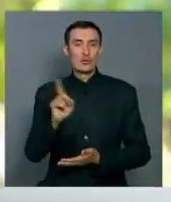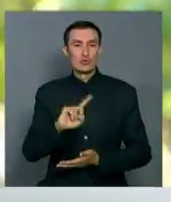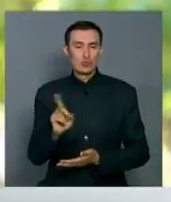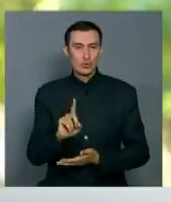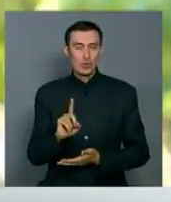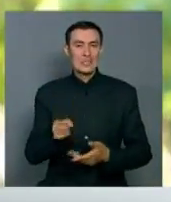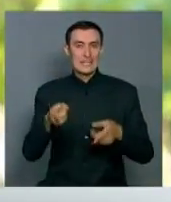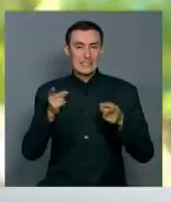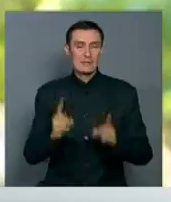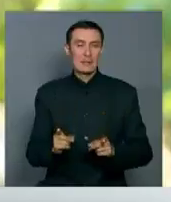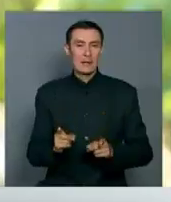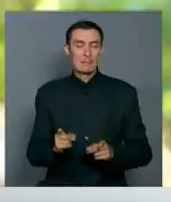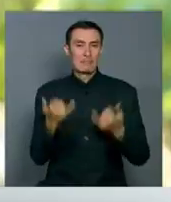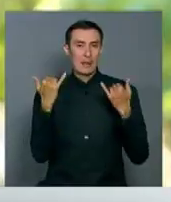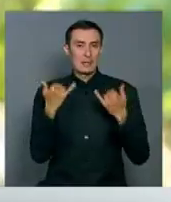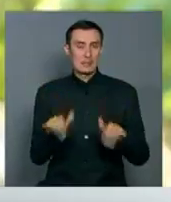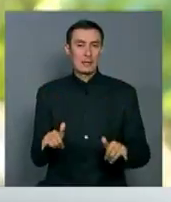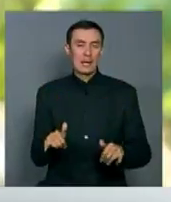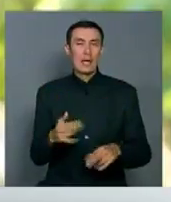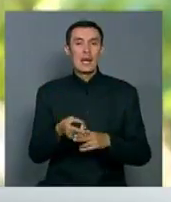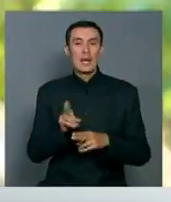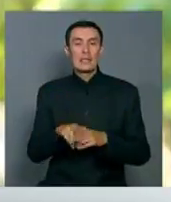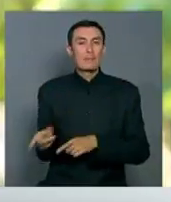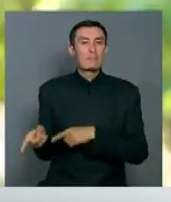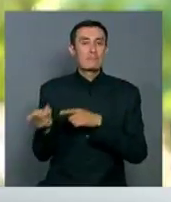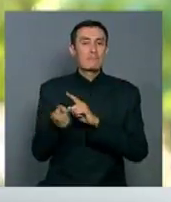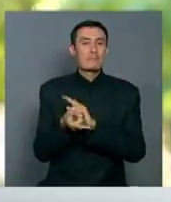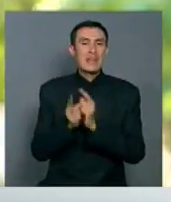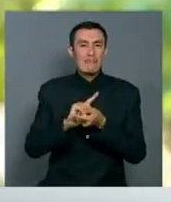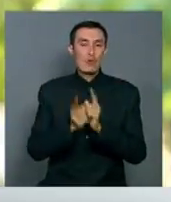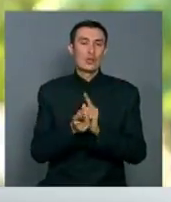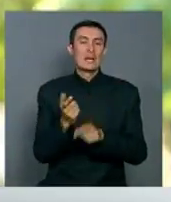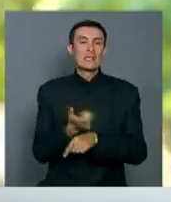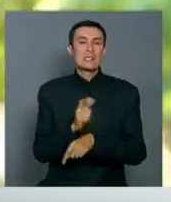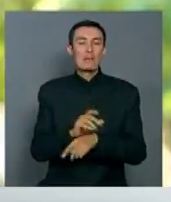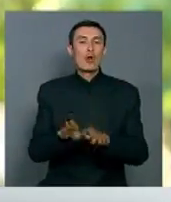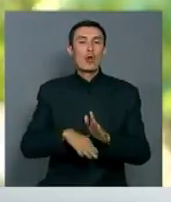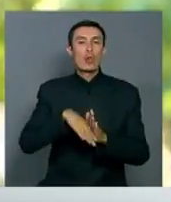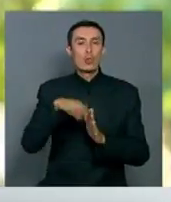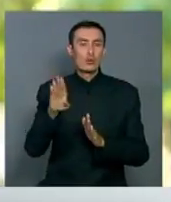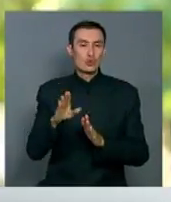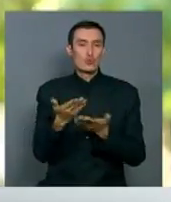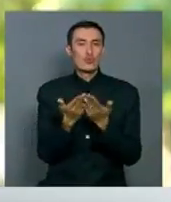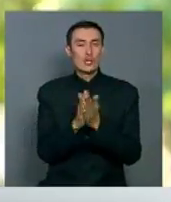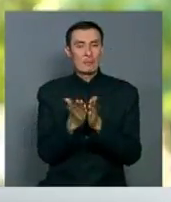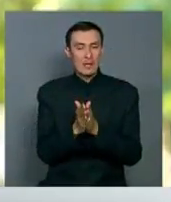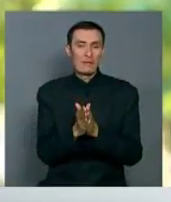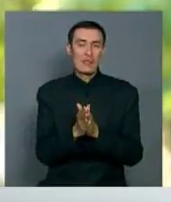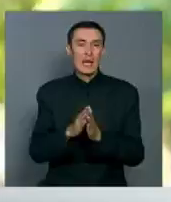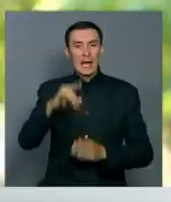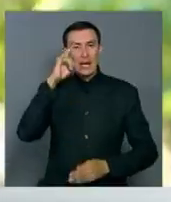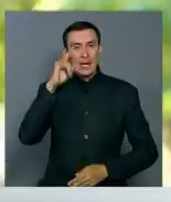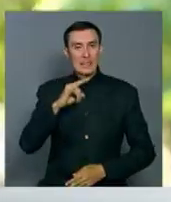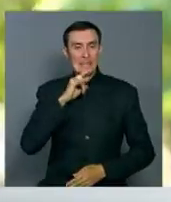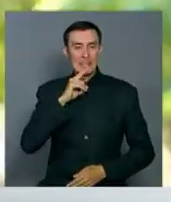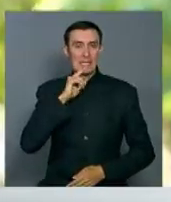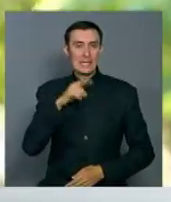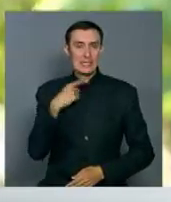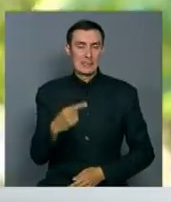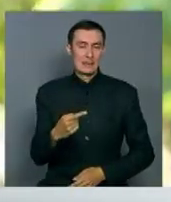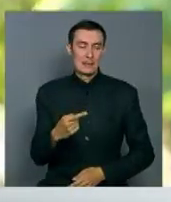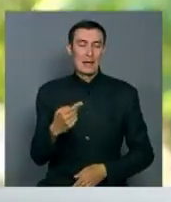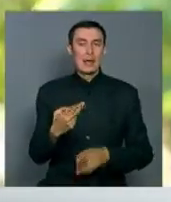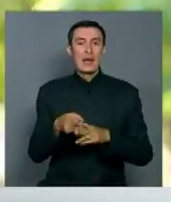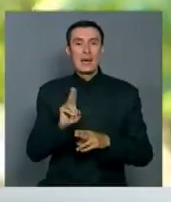действительно очень поразило, это перевод самых лучших учебников, 100 учебников, на казахский язык.